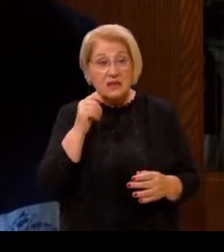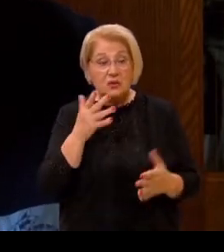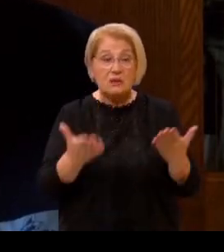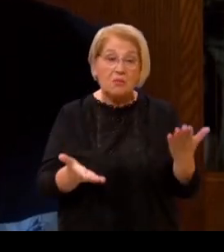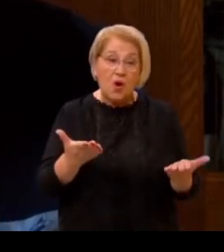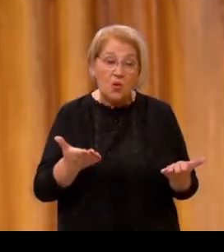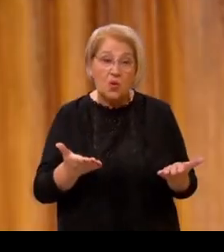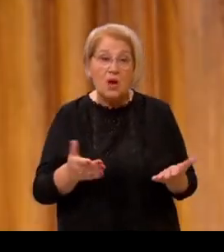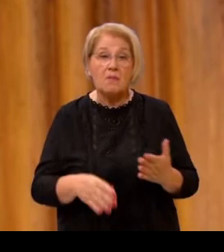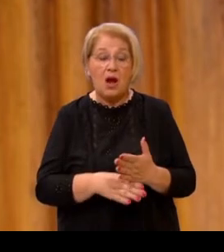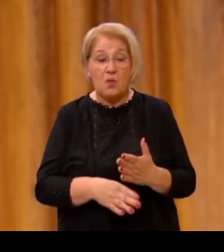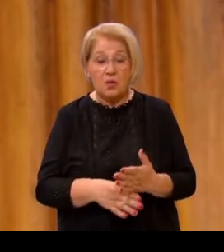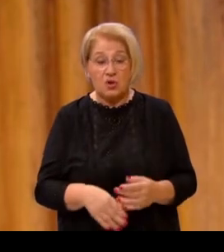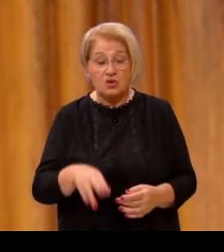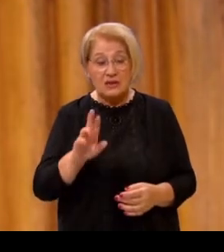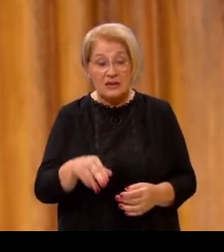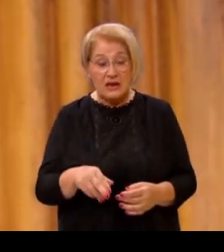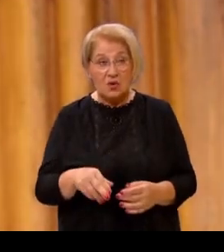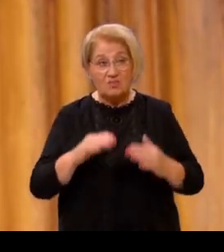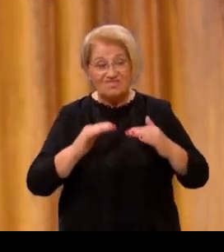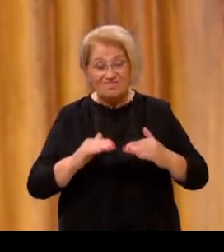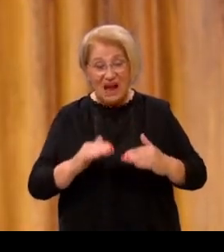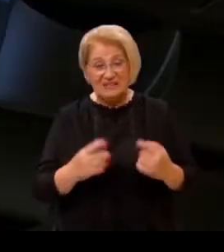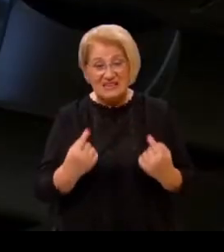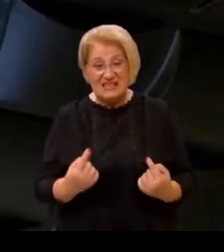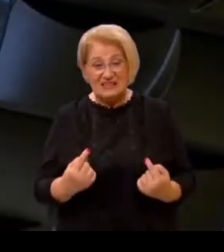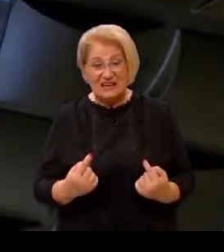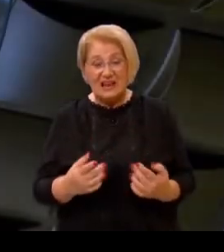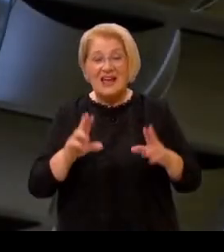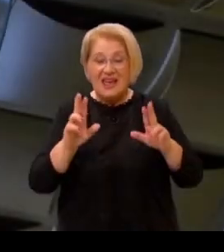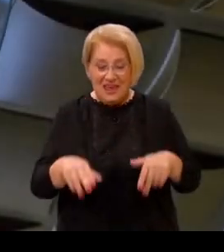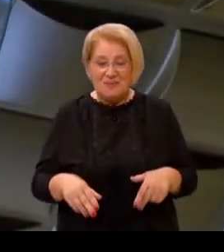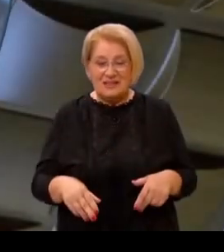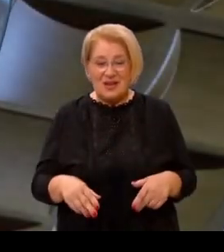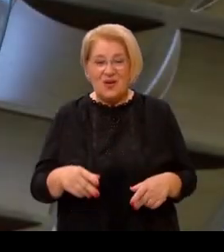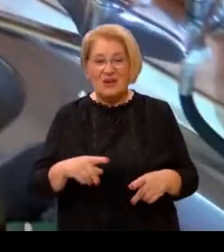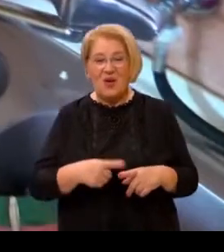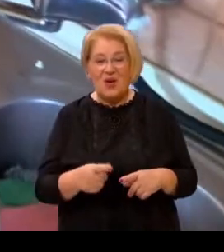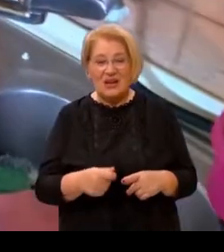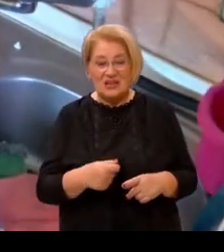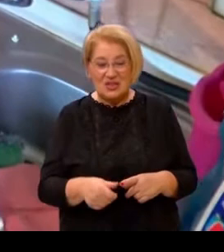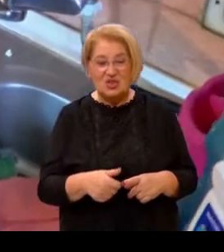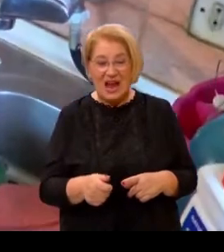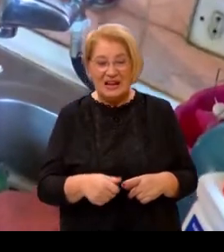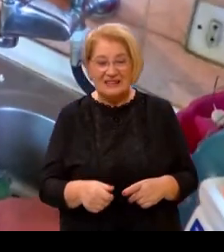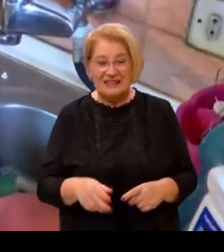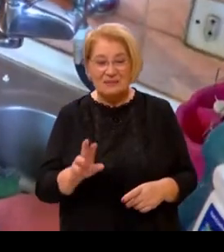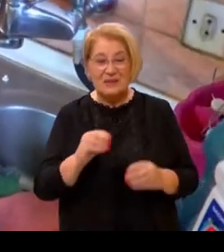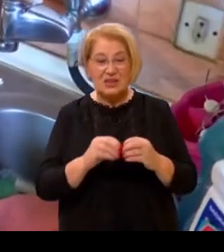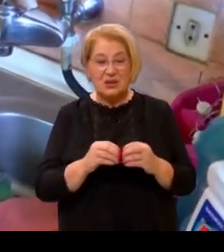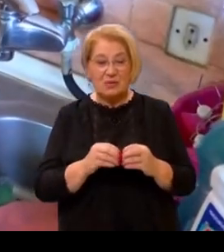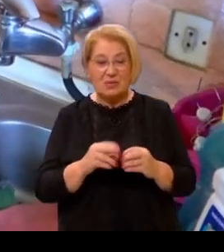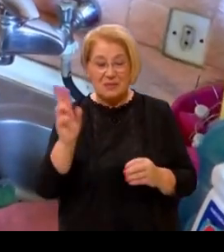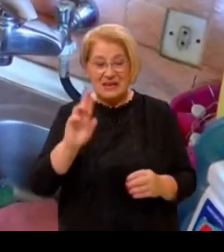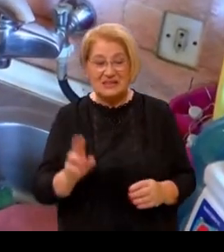toj cijeloj priči. Iako standard pada, smisao za humor je na visini. Subzirom da će biti problema i sa